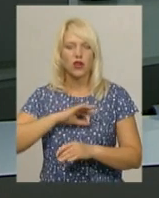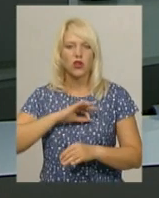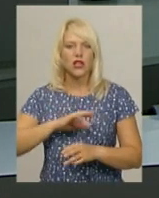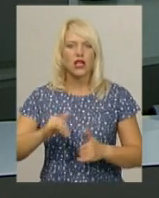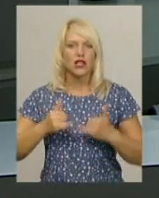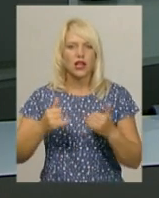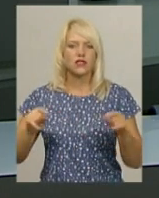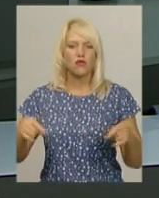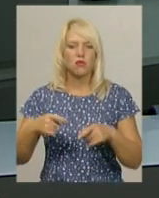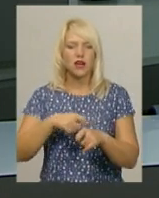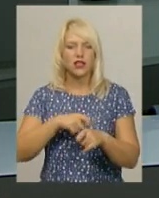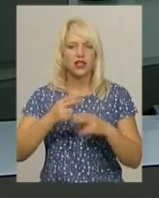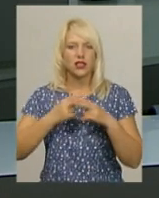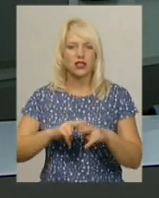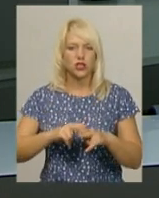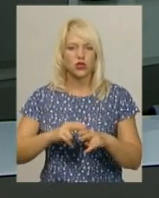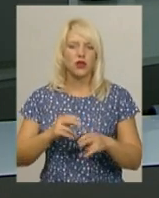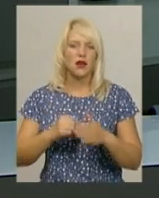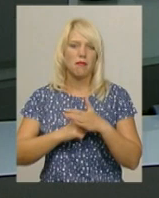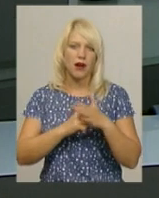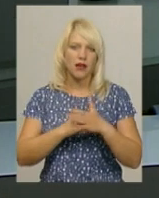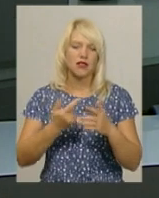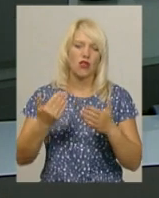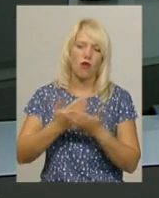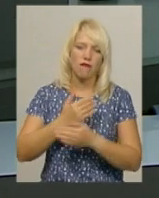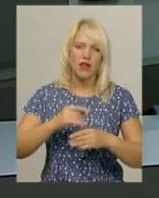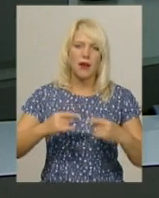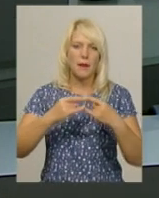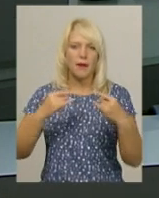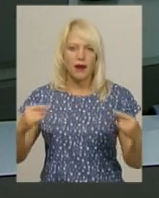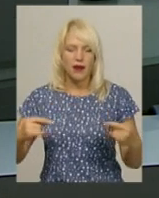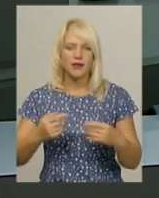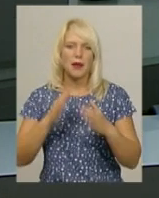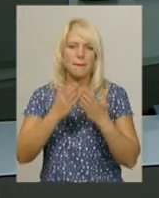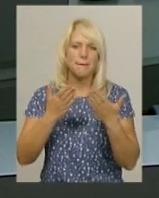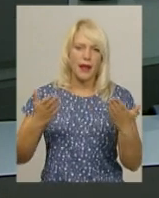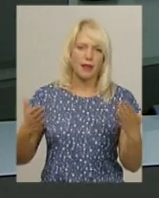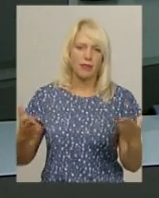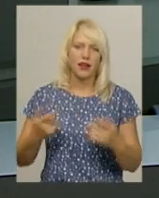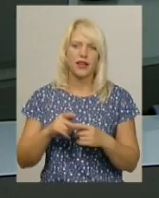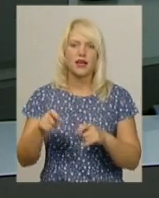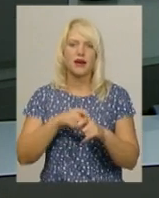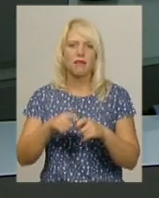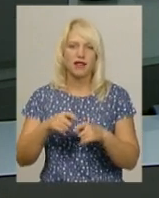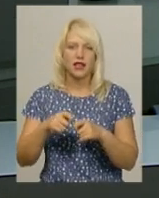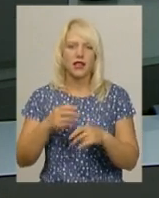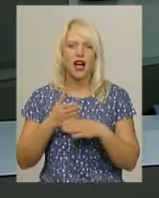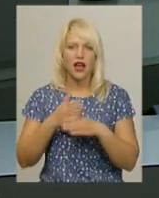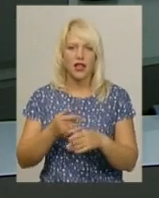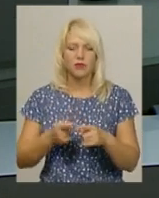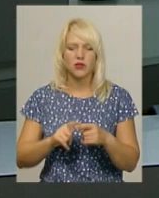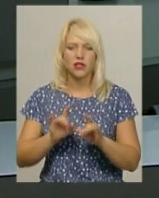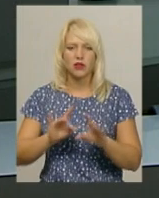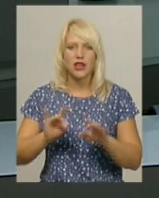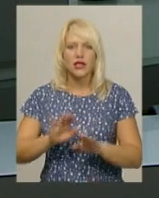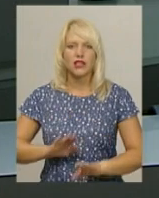-технічної бази. Це нові парти, меблі, дидактичні матеріали. Про це повідомила заступник директора Департаменту освіти та науки Хмельницької